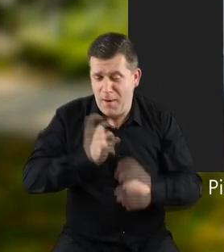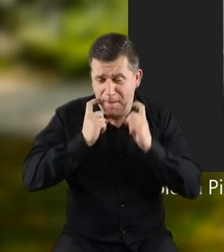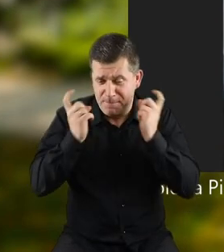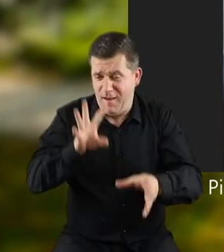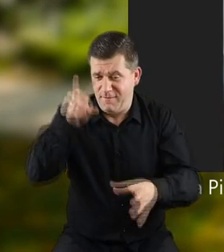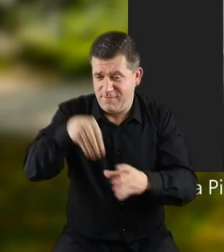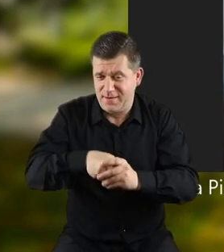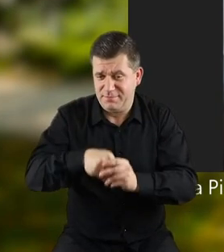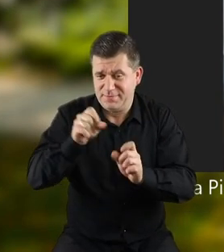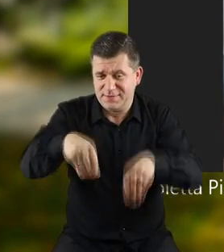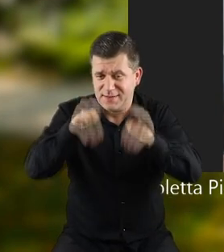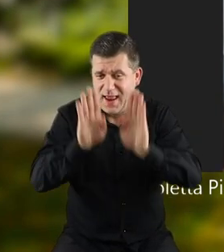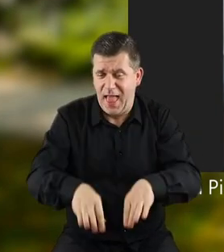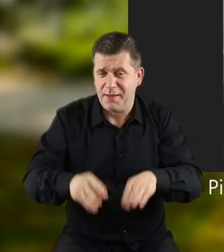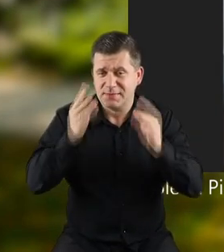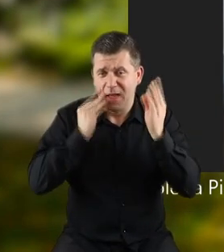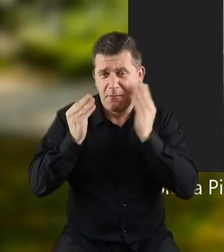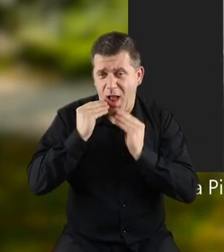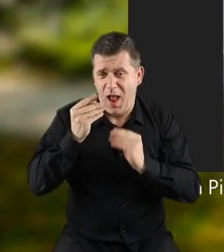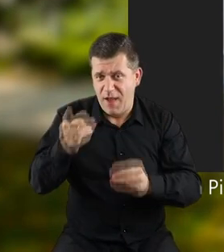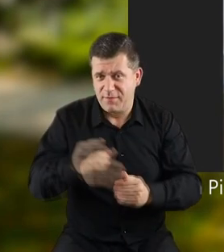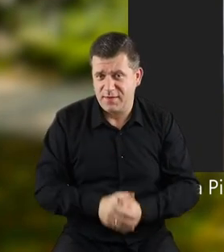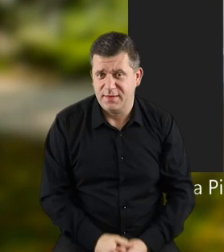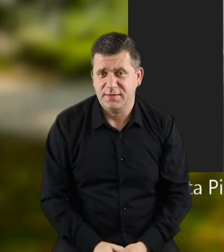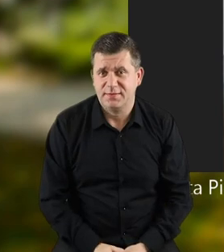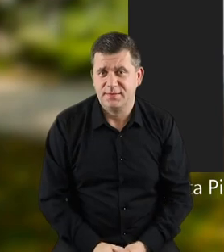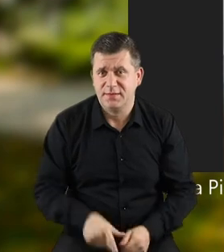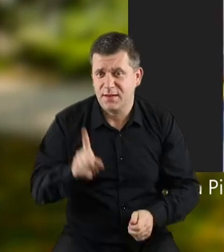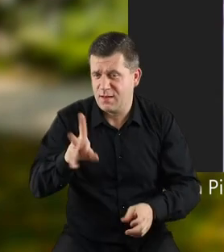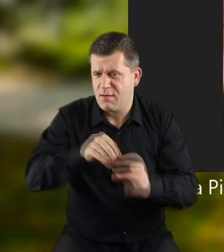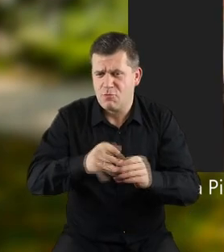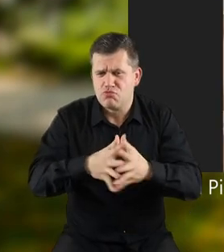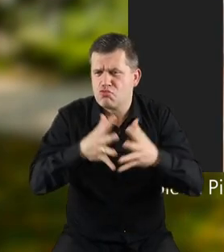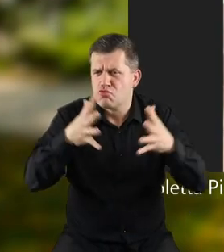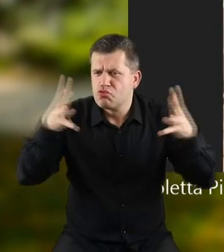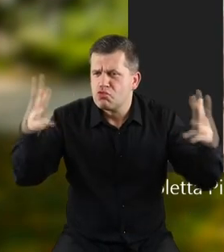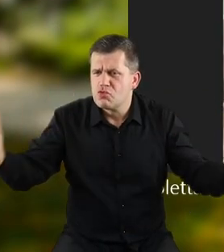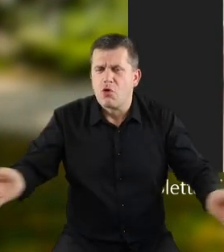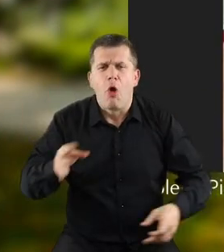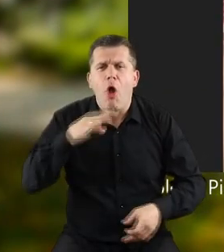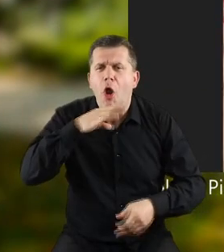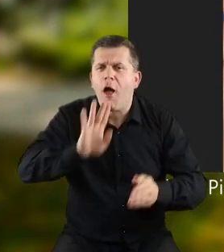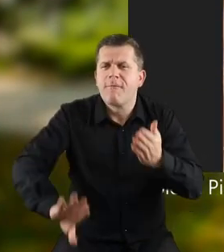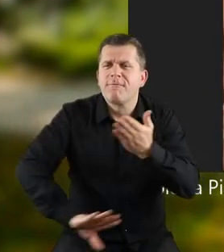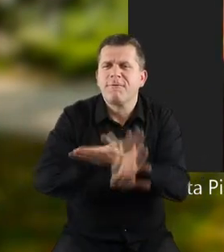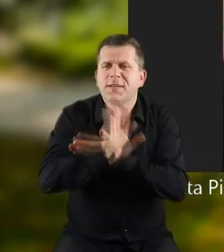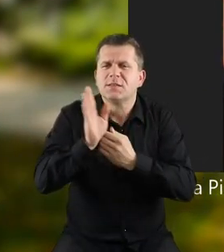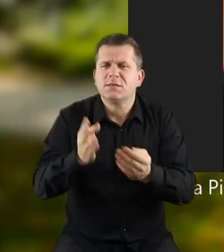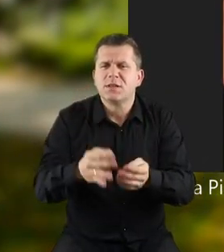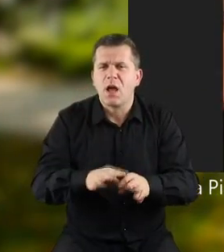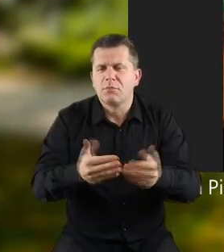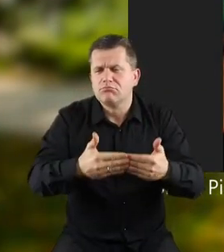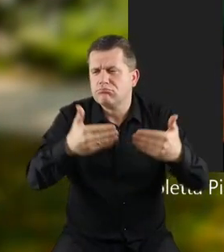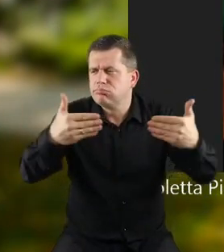zdarzyła się w sklepie z zabawkami. Zobaczcie, w takim sklepie, z taką wielką, kolorową wystawą,